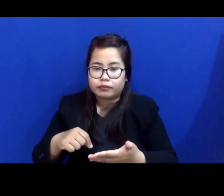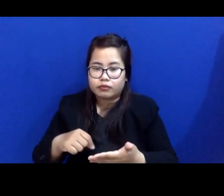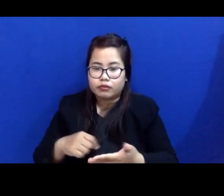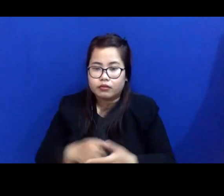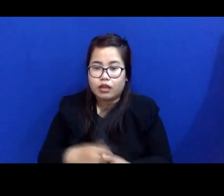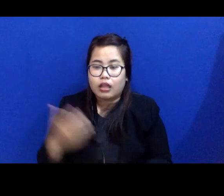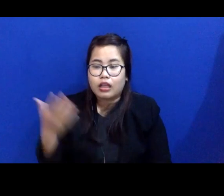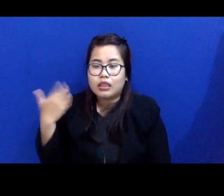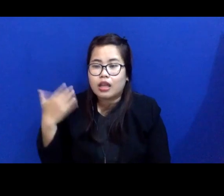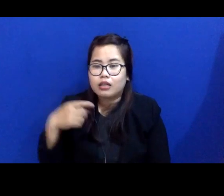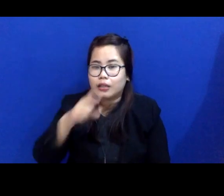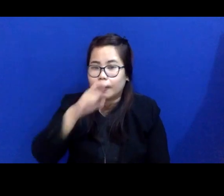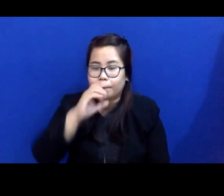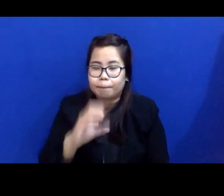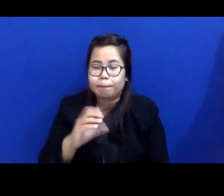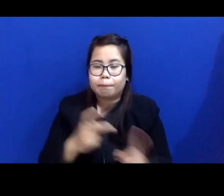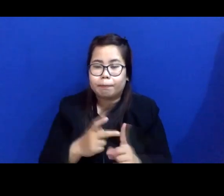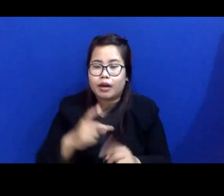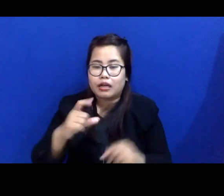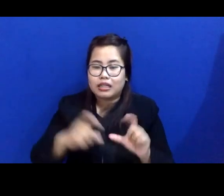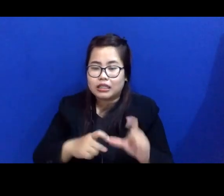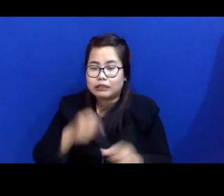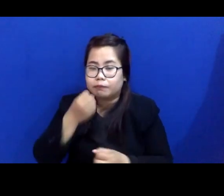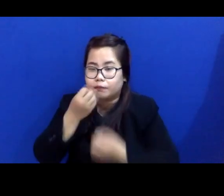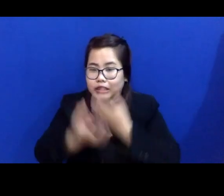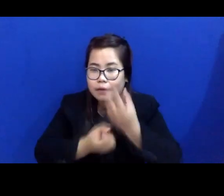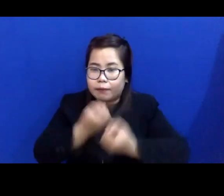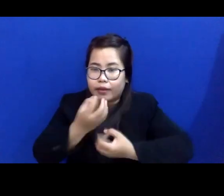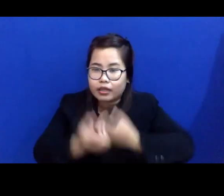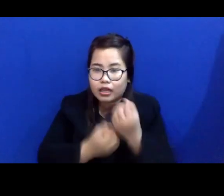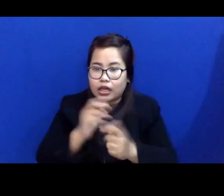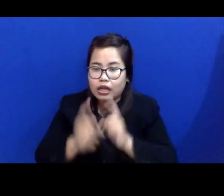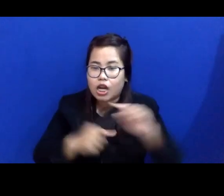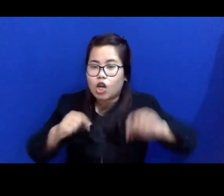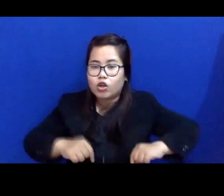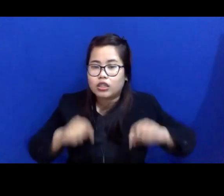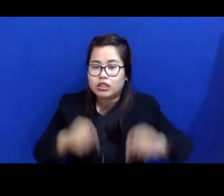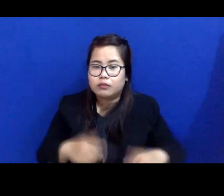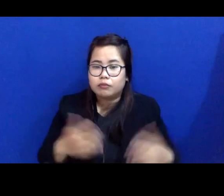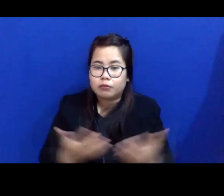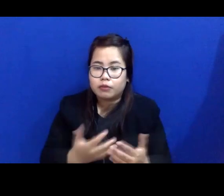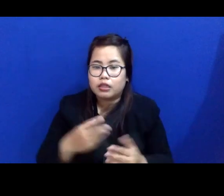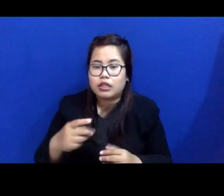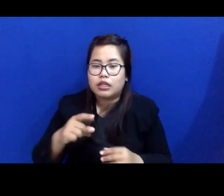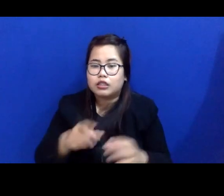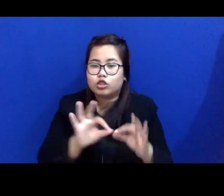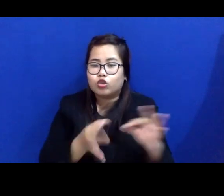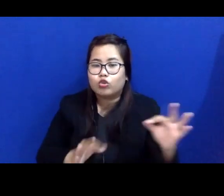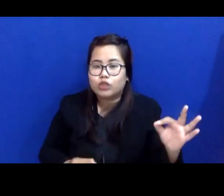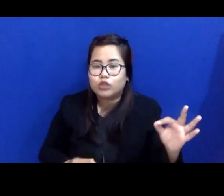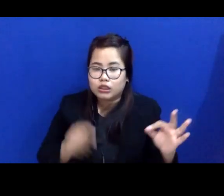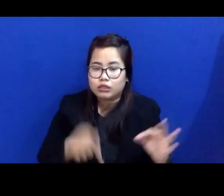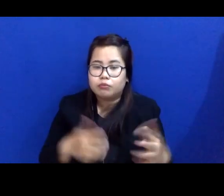Tadi Pak Chris menyampaikan bahwa ini early resolution. Ini